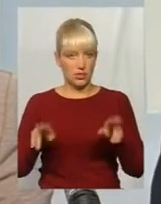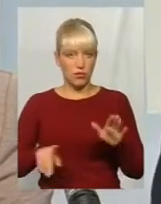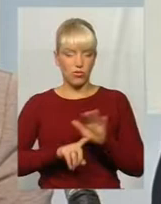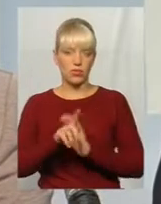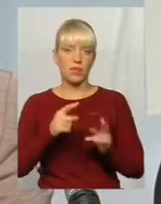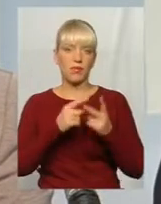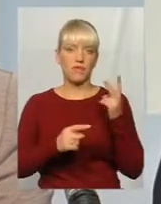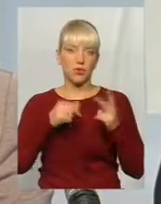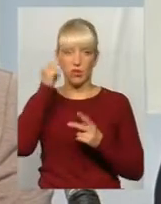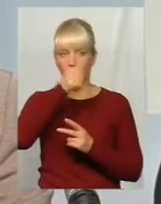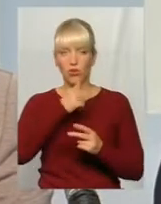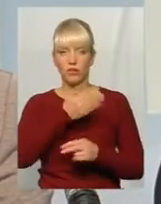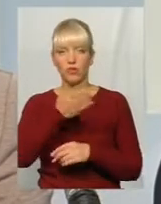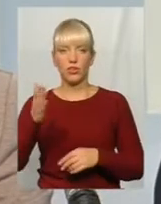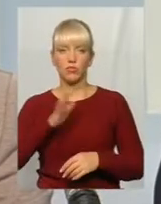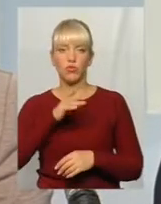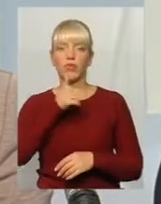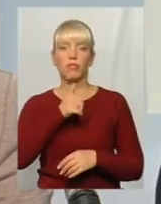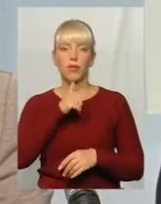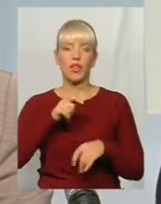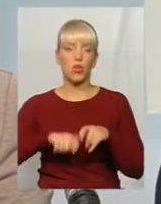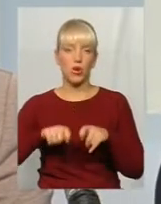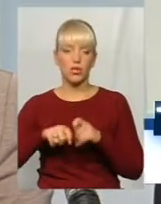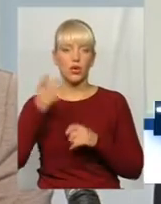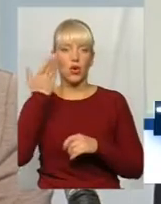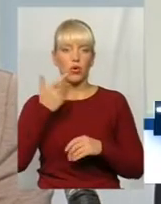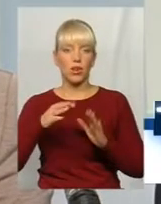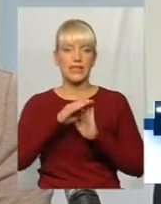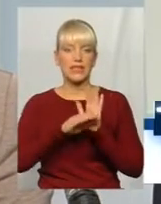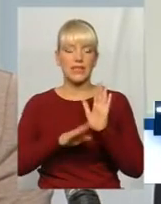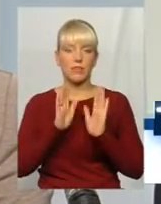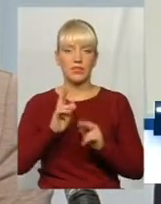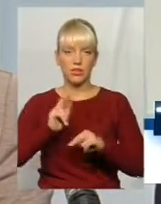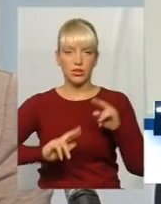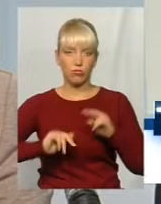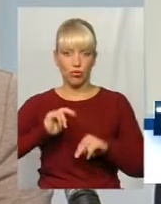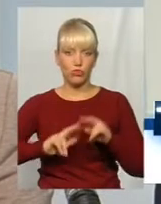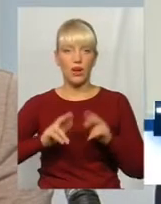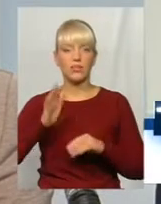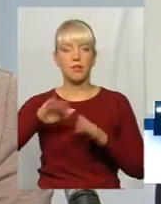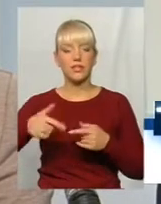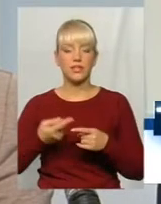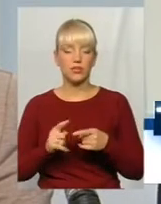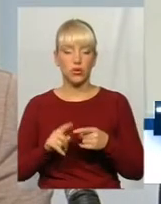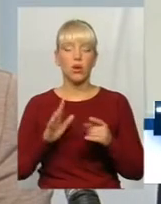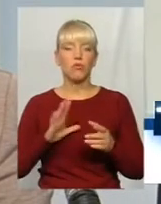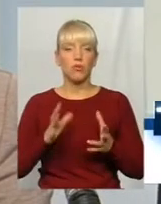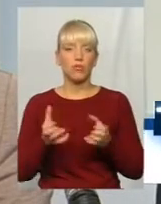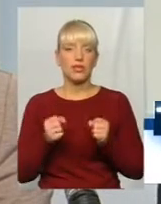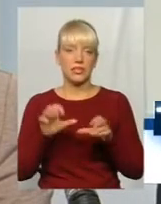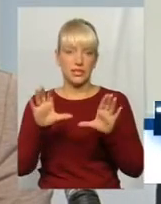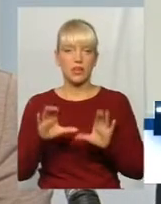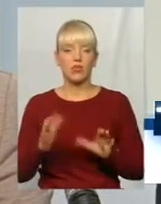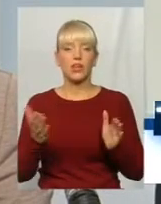Півтора року вони були в пілоті, коли система лише будувалась, і після цього був прийнятий закон, який зобов'язав всіх